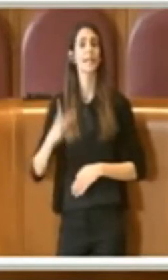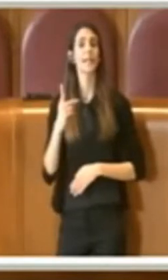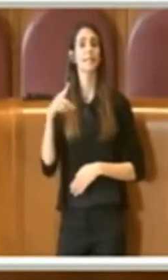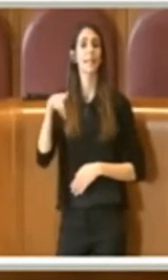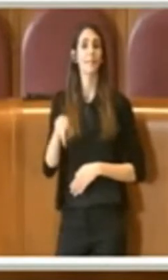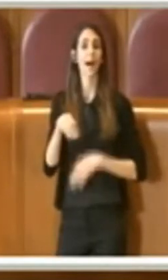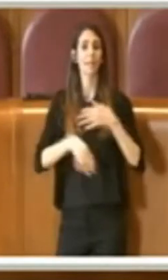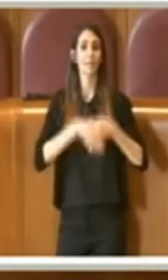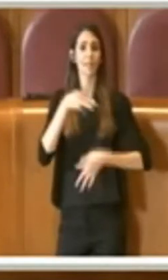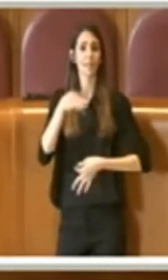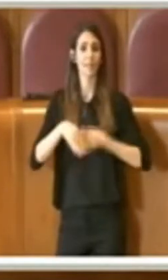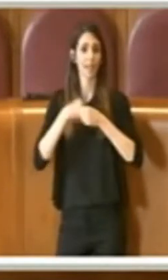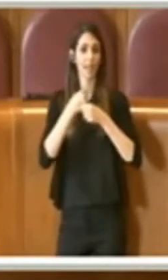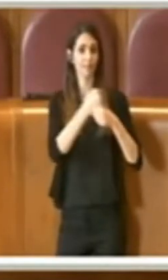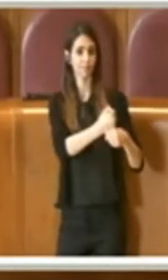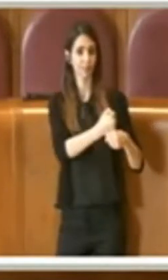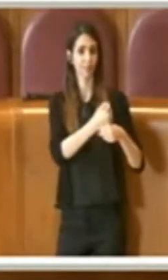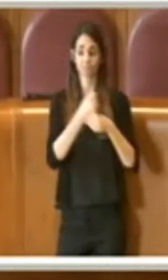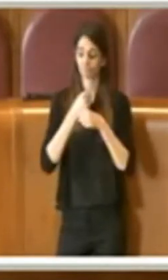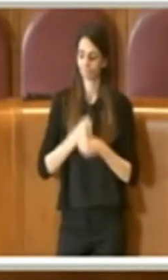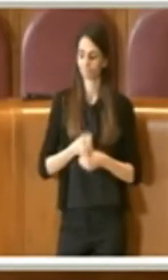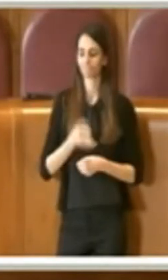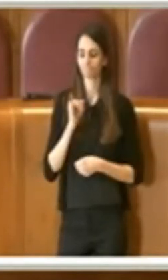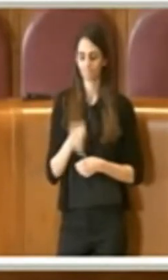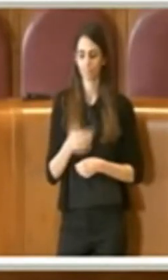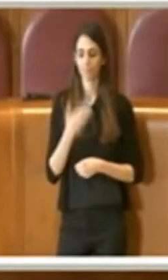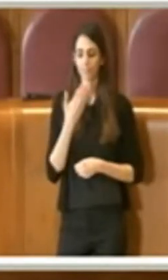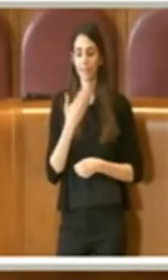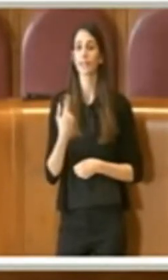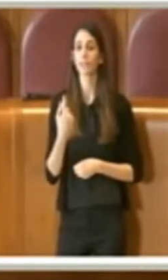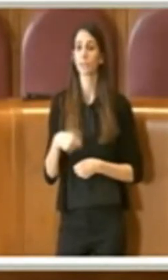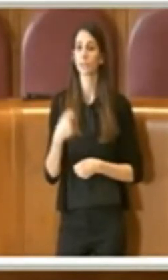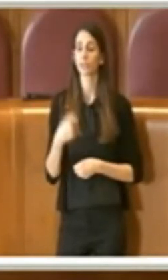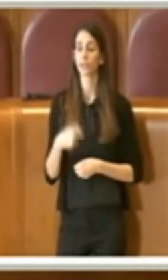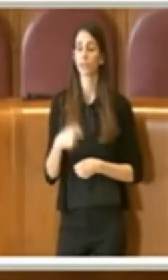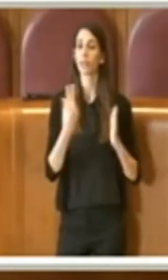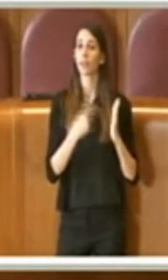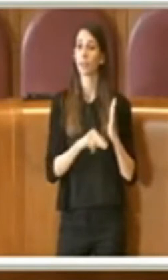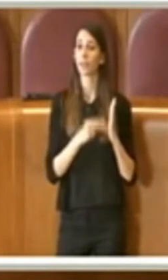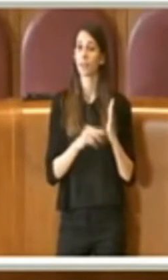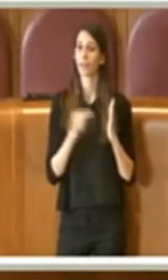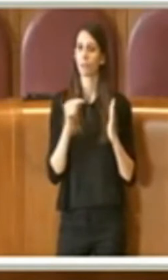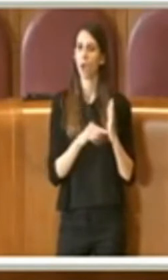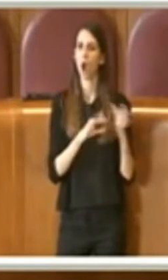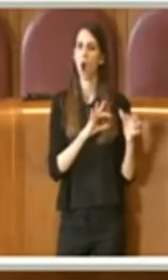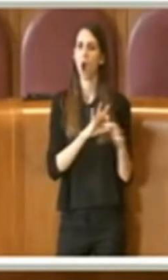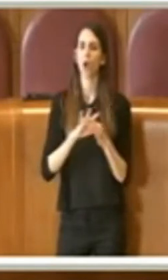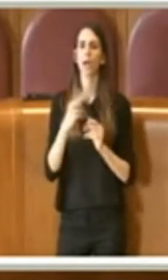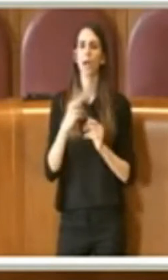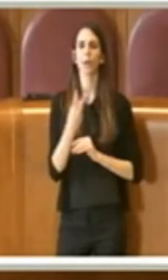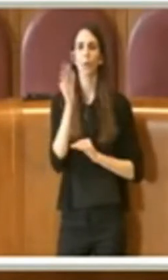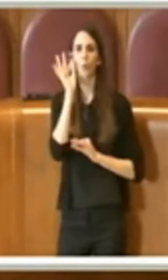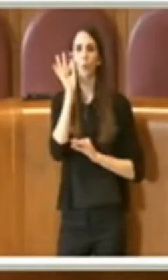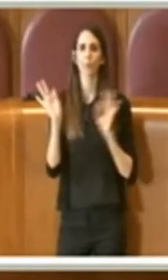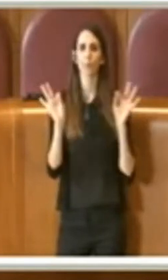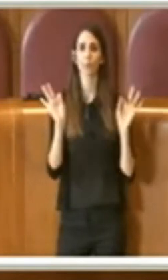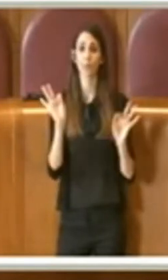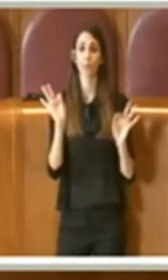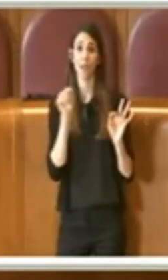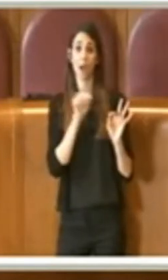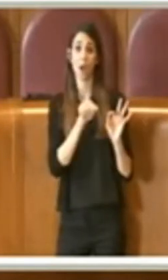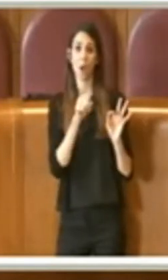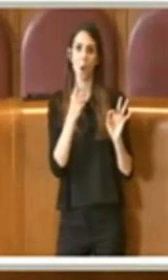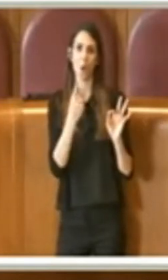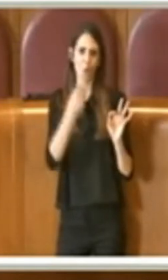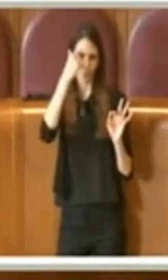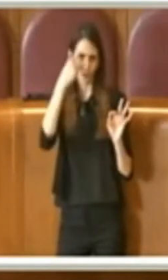Sì, grazie Presidente. Questo emendamento riguarda due aspetti. Uno che so che è molto caro anche al collega